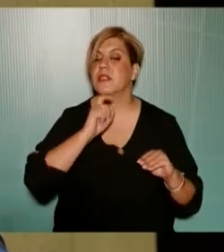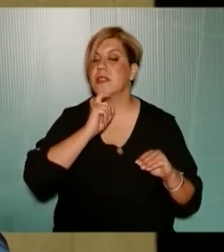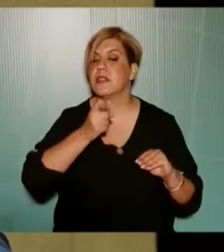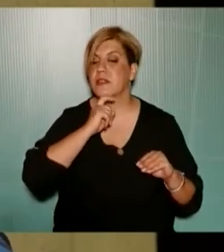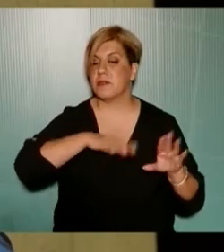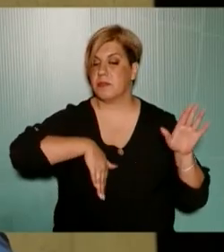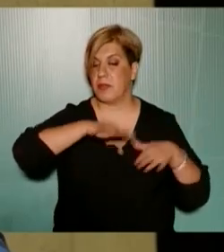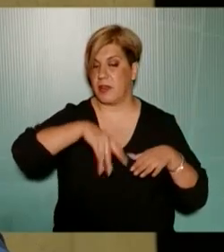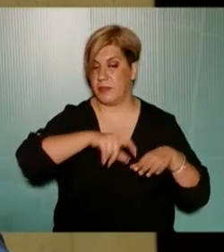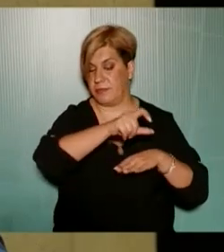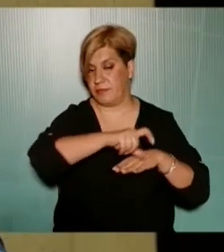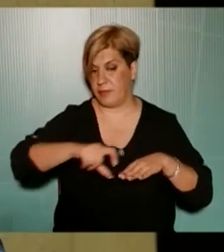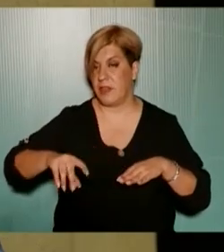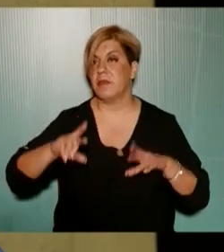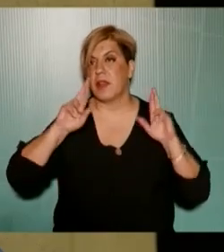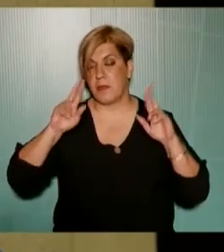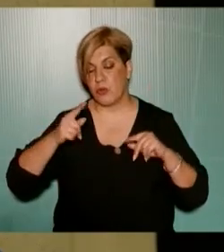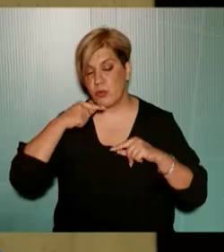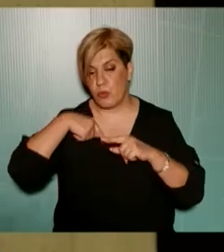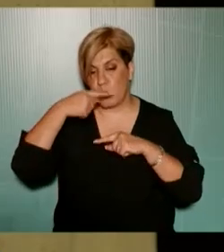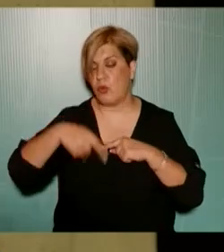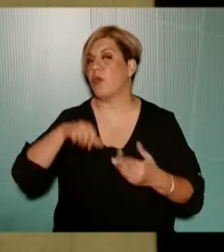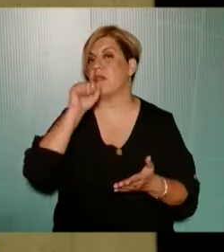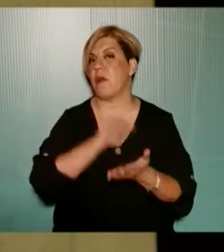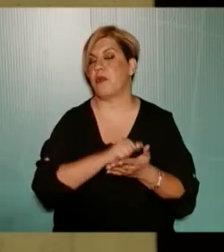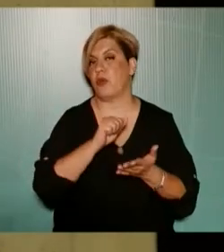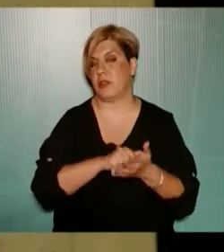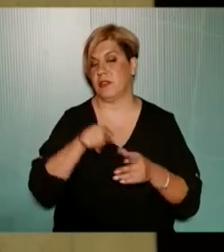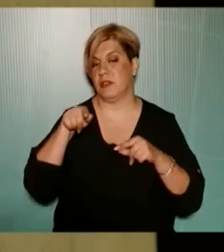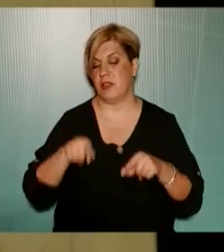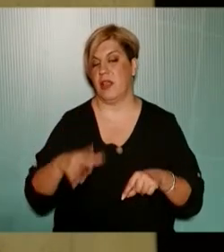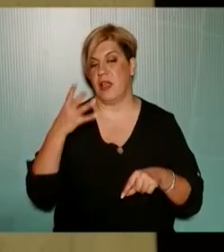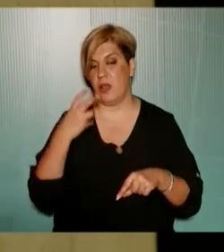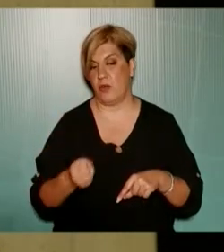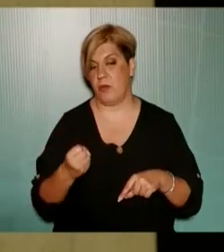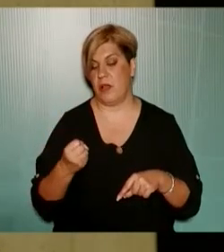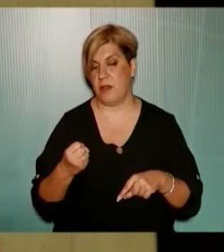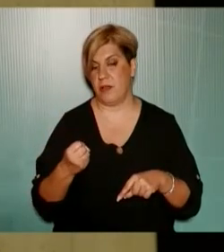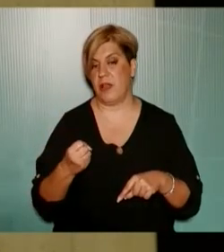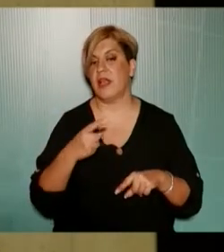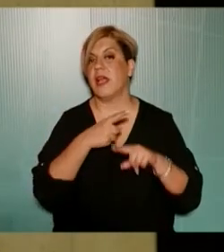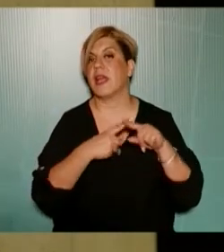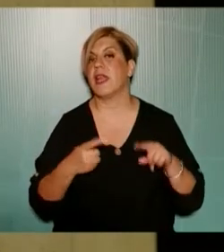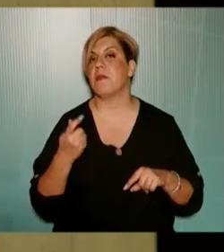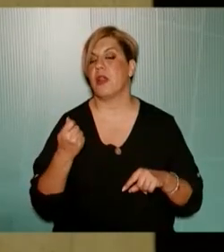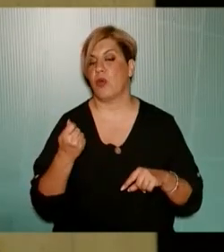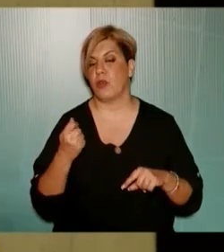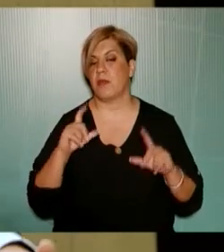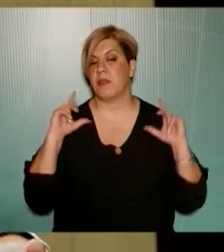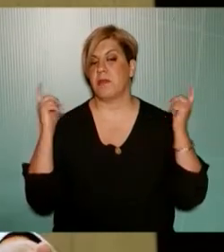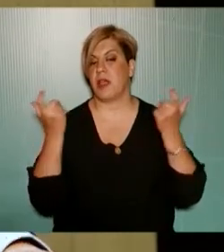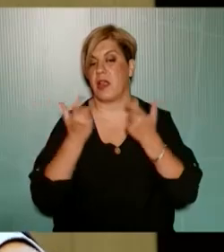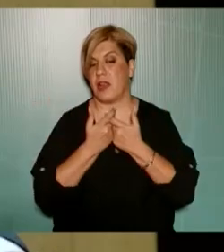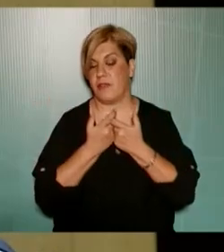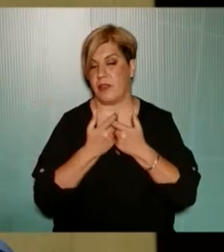ελπίδα του χρόνου τέτοιο καιρό να είμαστε στην δημοπράτηση του ΝΤΕΚ γιατί έχουμε μία χρηματοδότηση από την Περιφέρεια